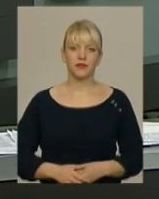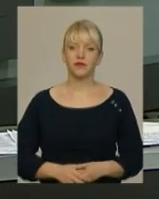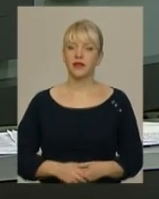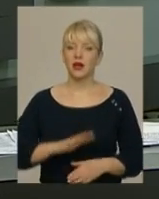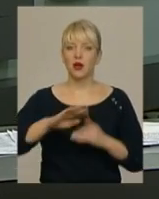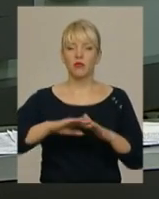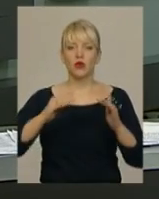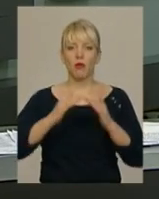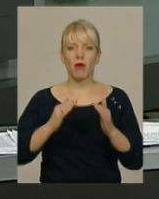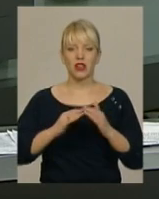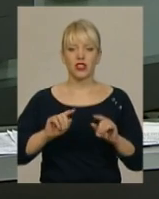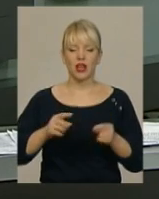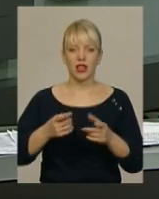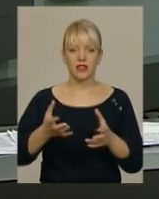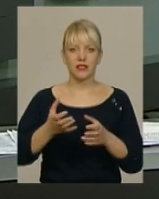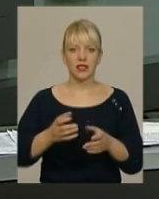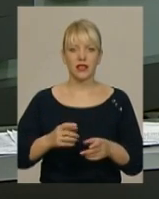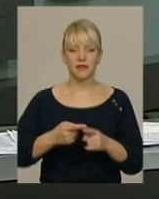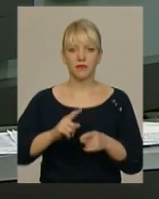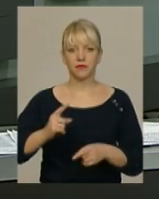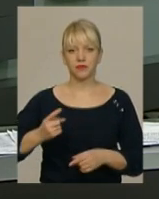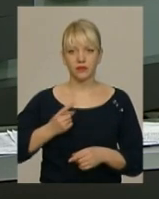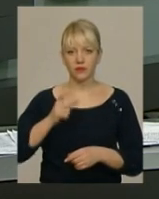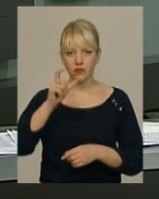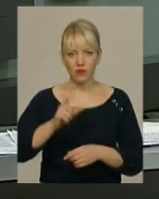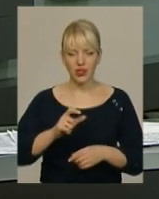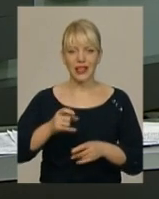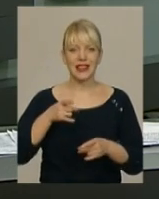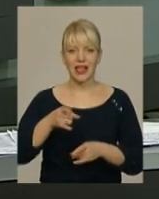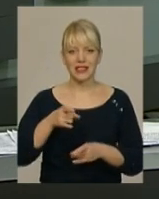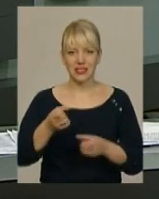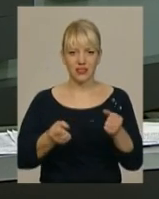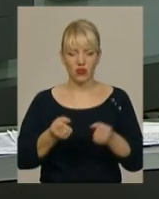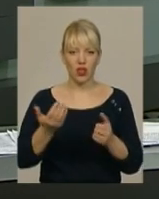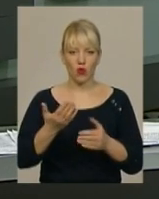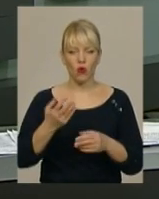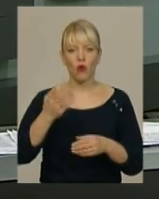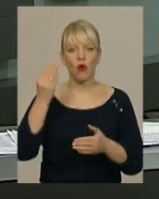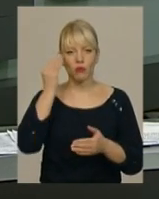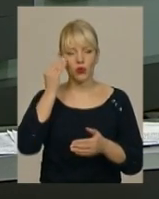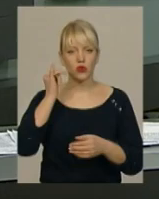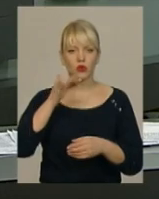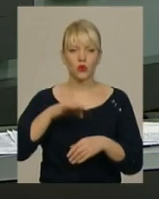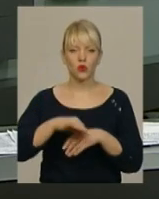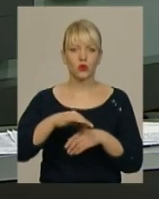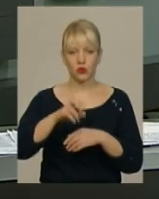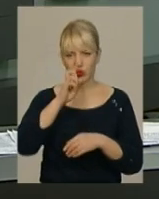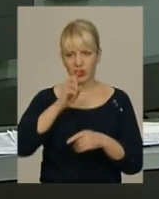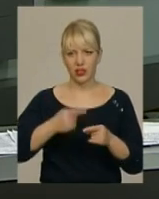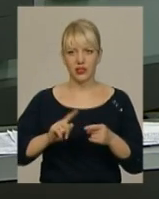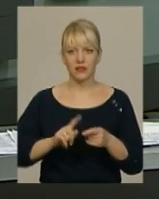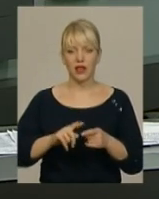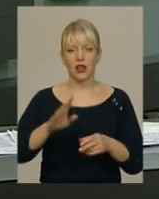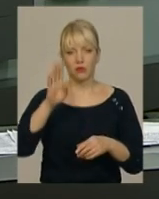Під домашній арешт взяли таксиста, якого підозрюють у сутенерстві. Таке рішення ухвалив Хмельницький міськрайонний суд. Нагадаю, 25-річного чоловіка